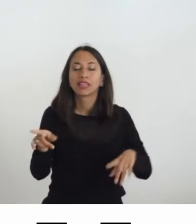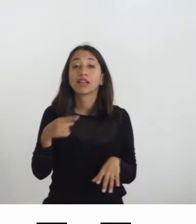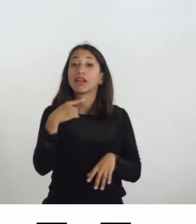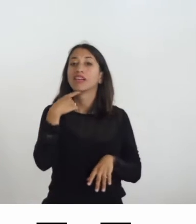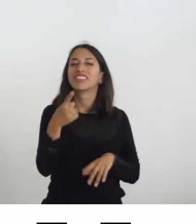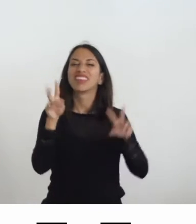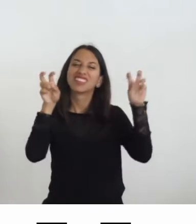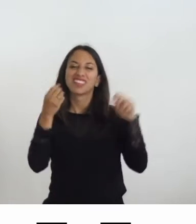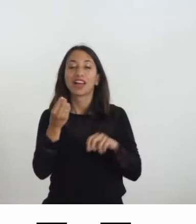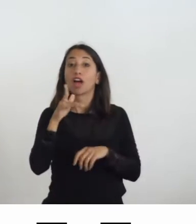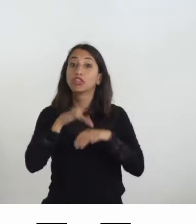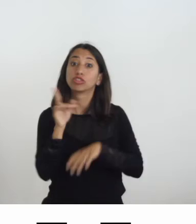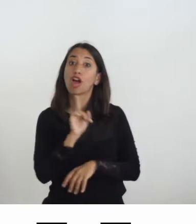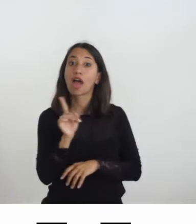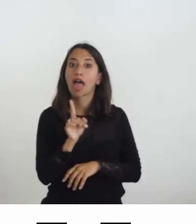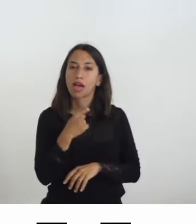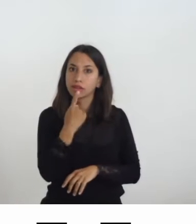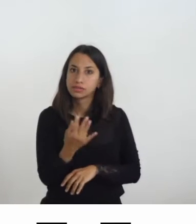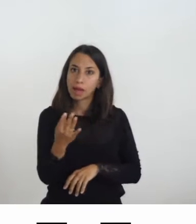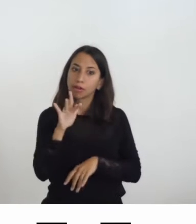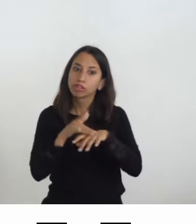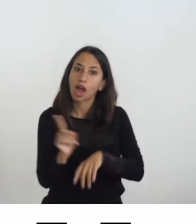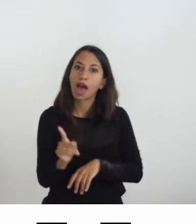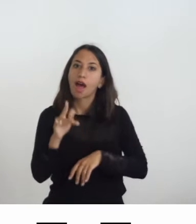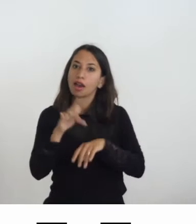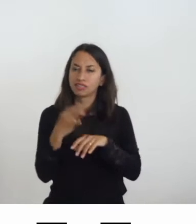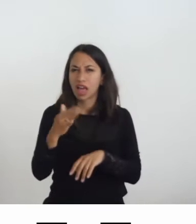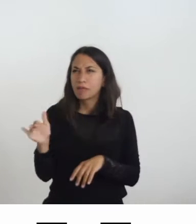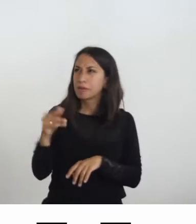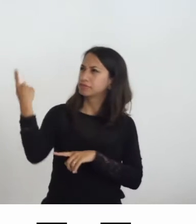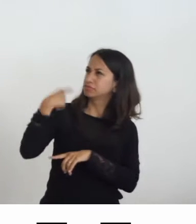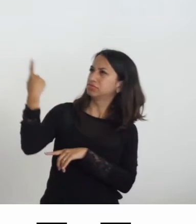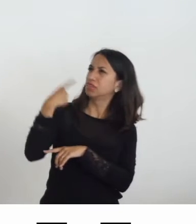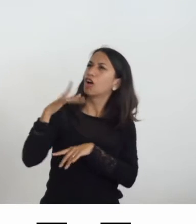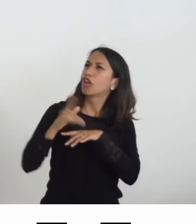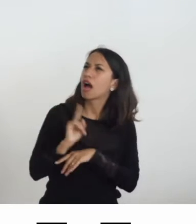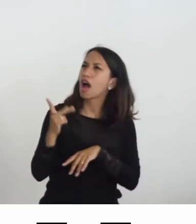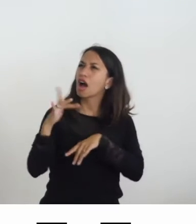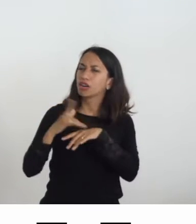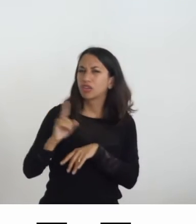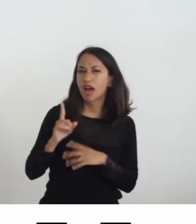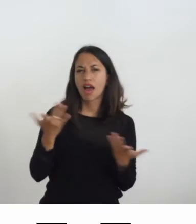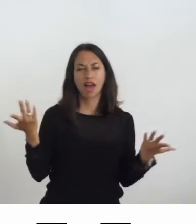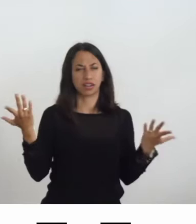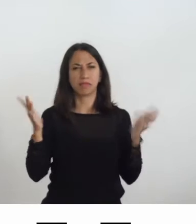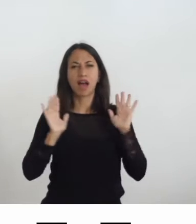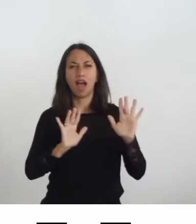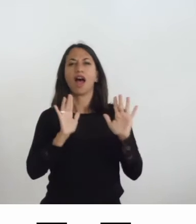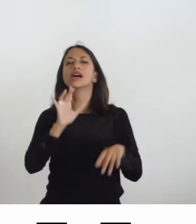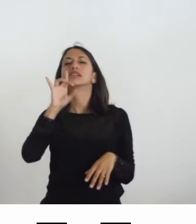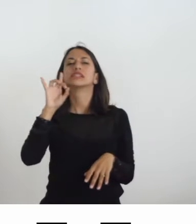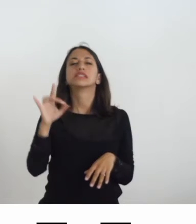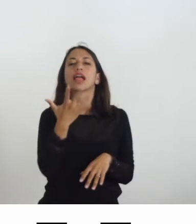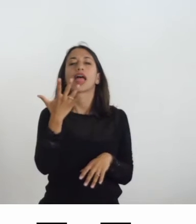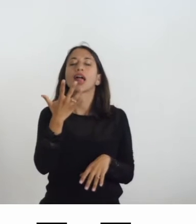toccare, quante volte i bambini si sentono ripetere questa imposizione, bambini ma un po' tutti, nessuno direbbe mai